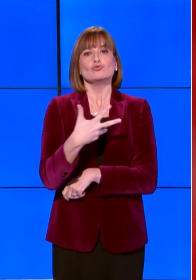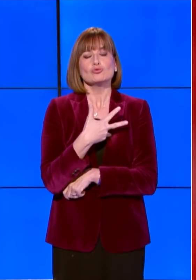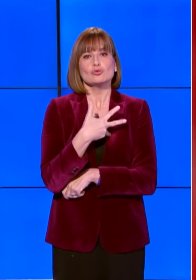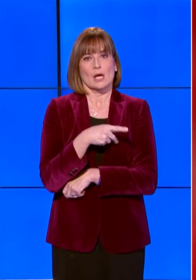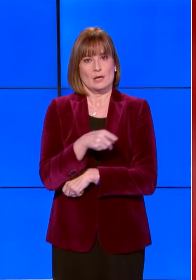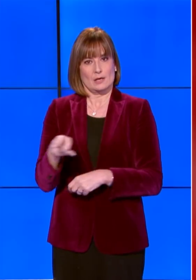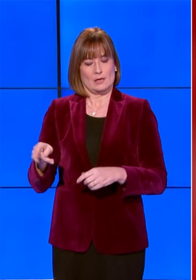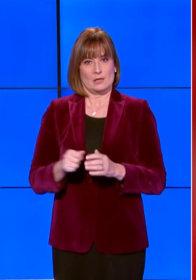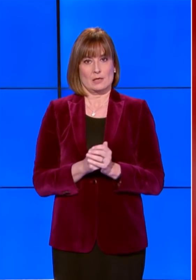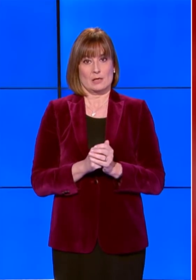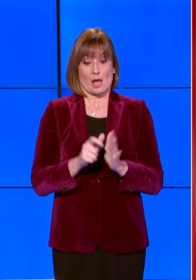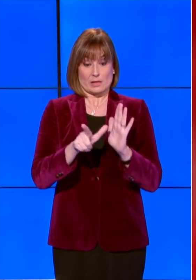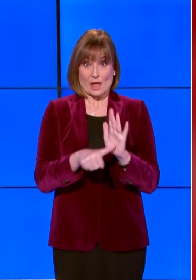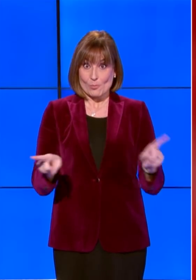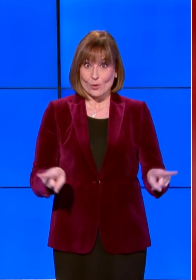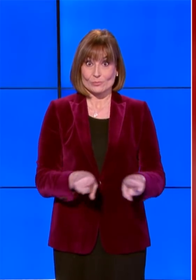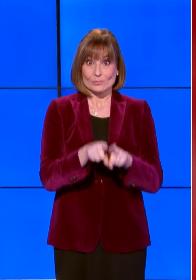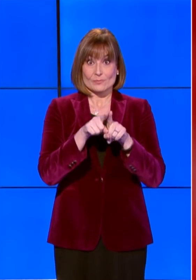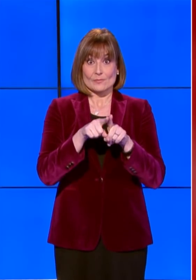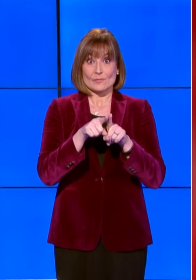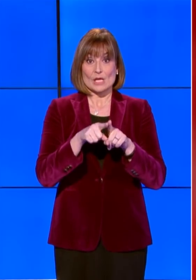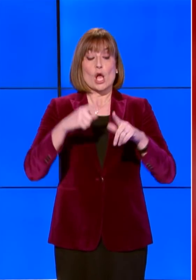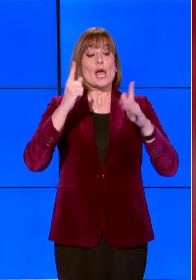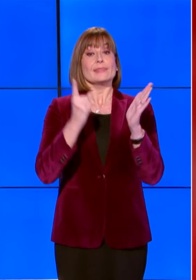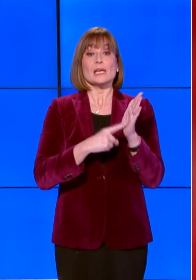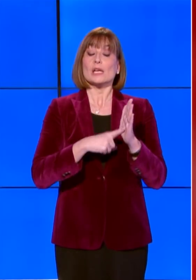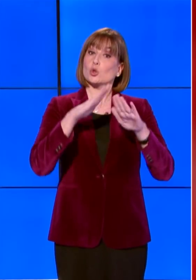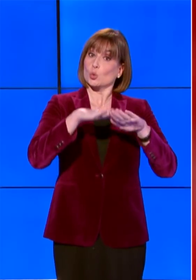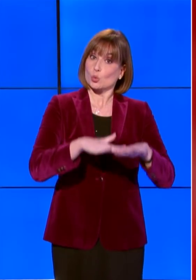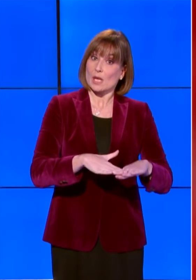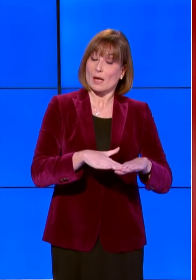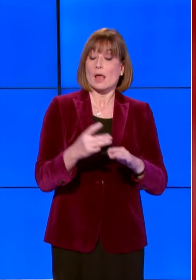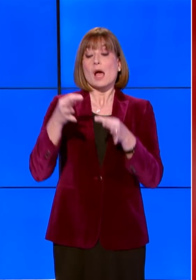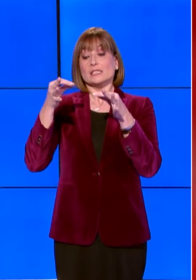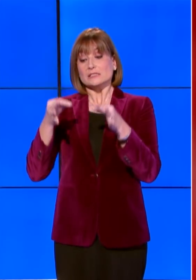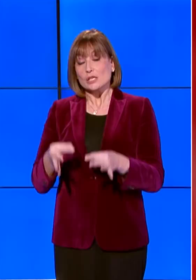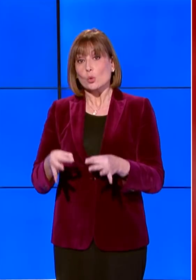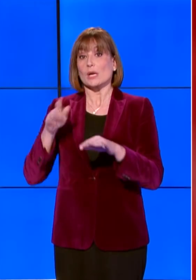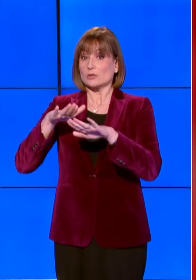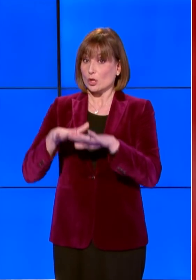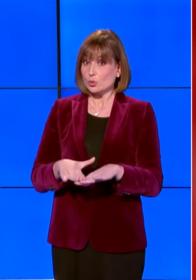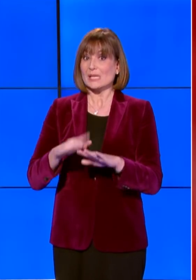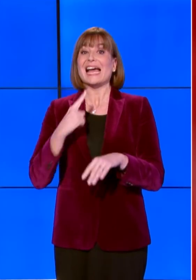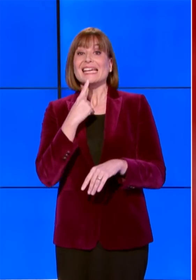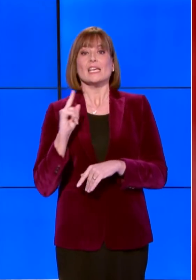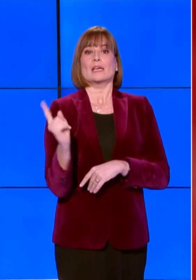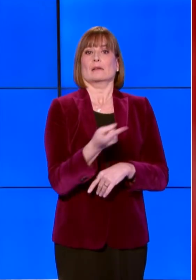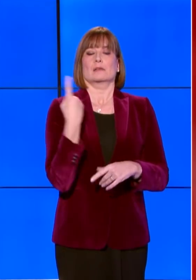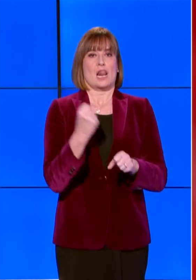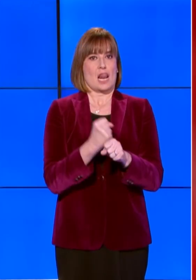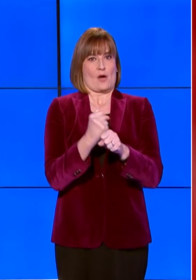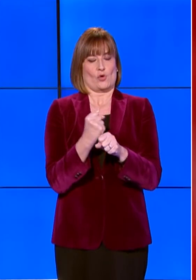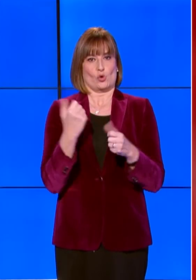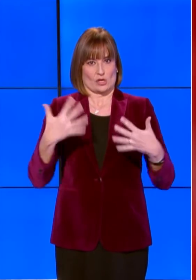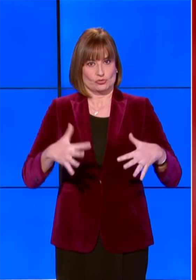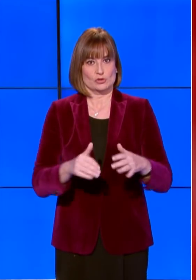Al tempo stesso va garantita la tutela dei diritti e la sicurezza per tutti coloro che lavorano. Tanti